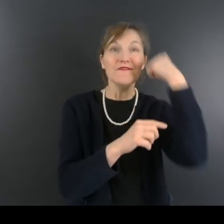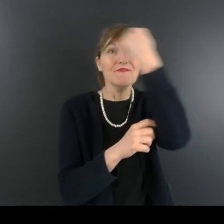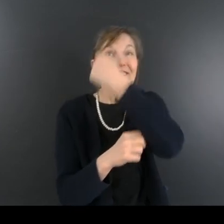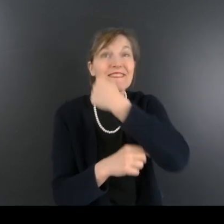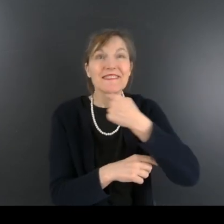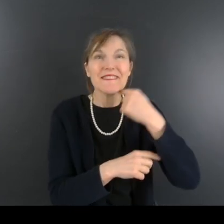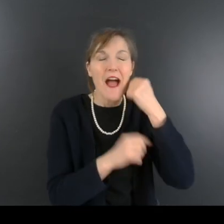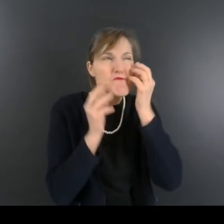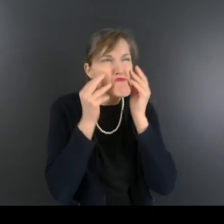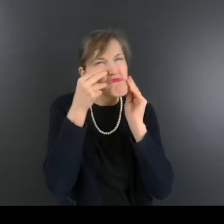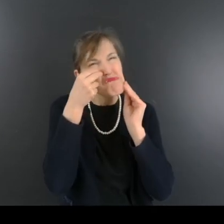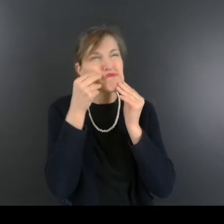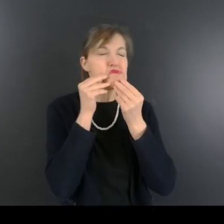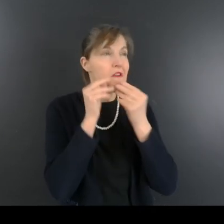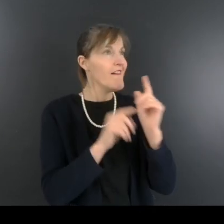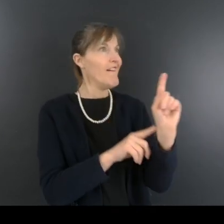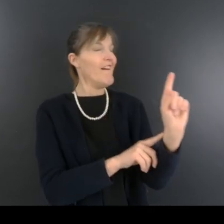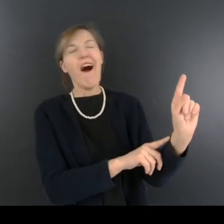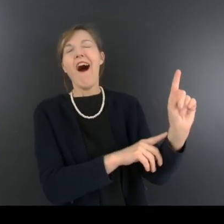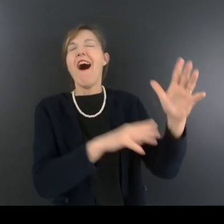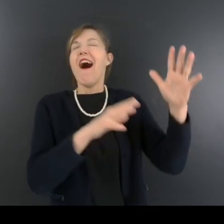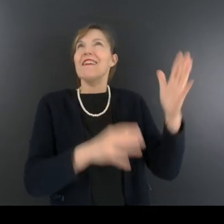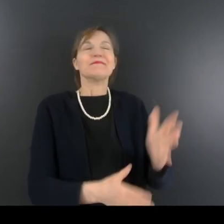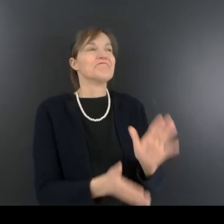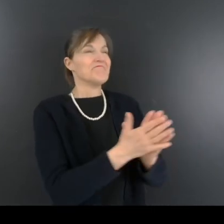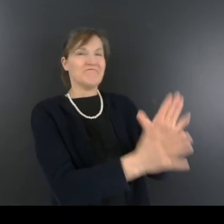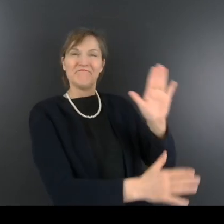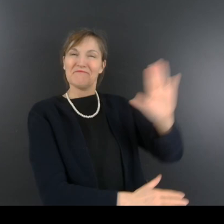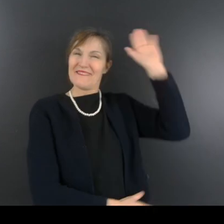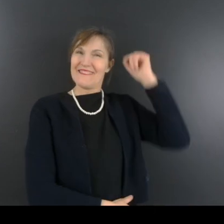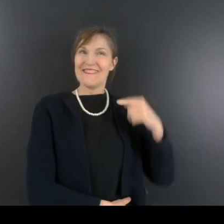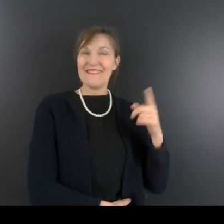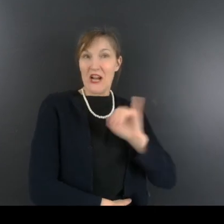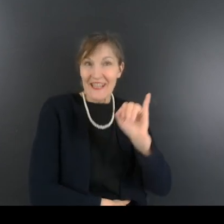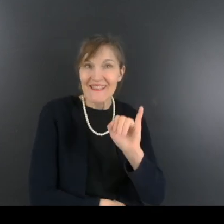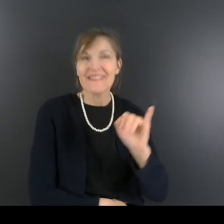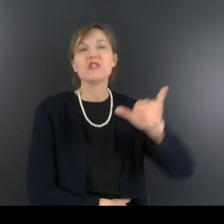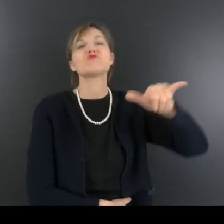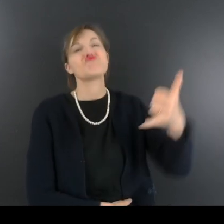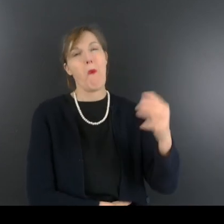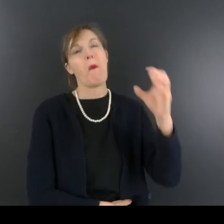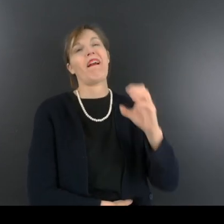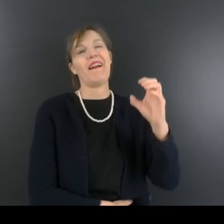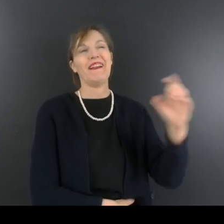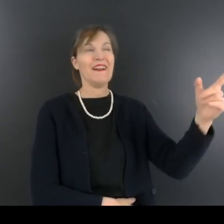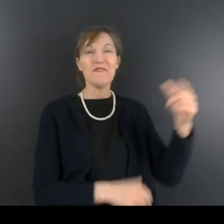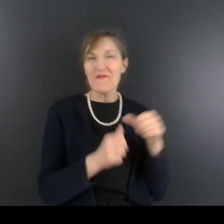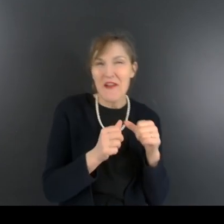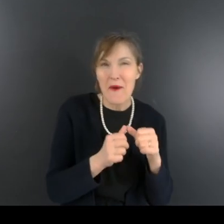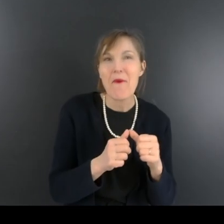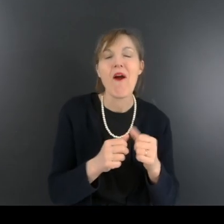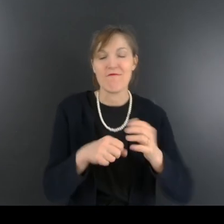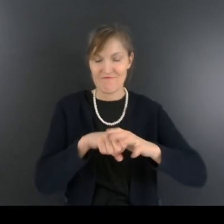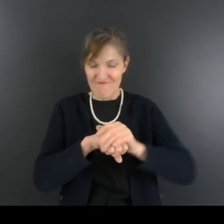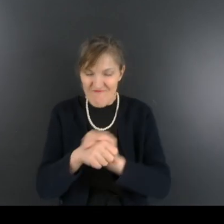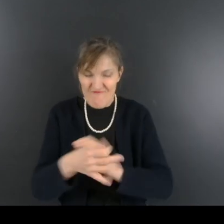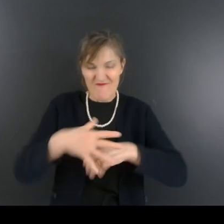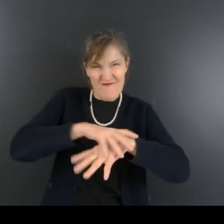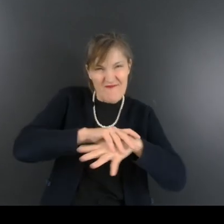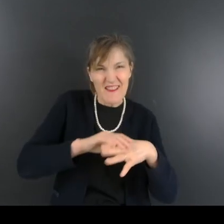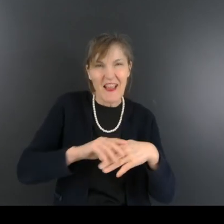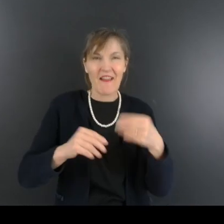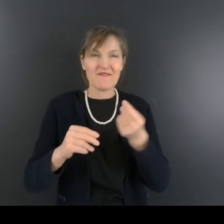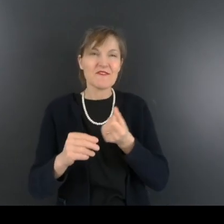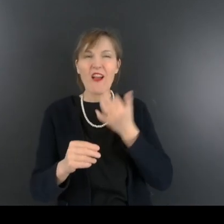visage tordu, reconnaissable entre tous, de John K. Megan. Il essuyait ses mains trapues, pleines de